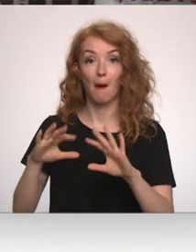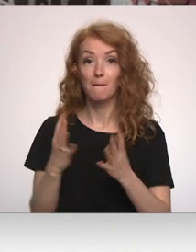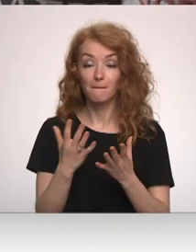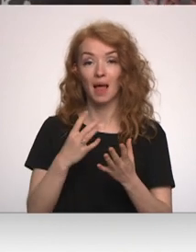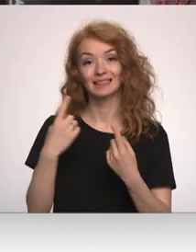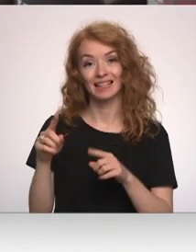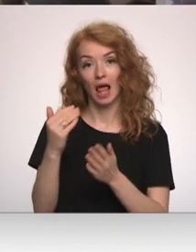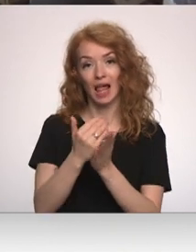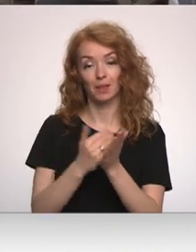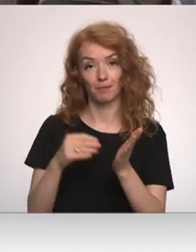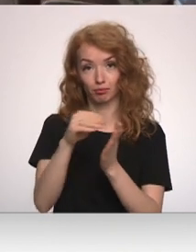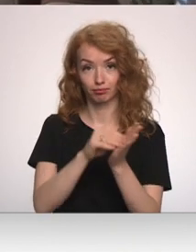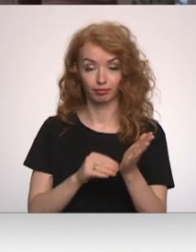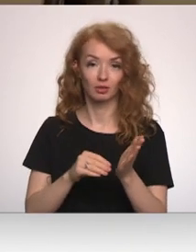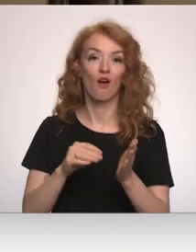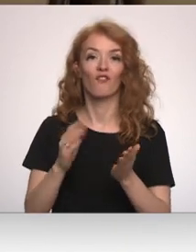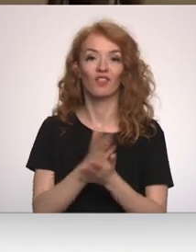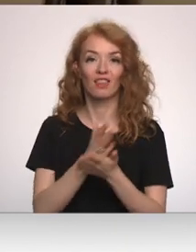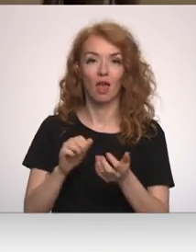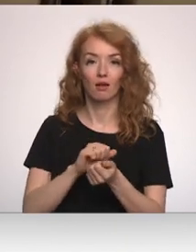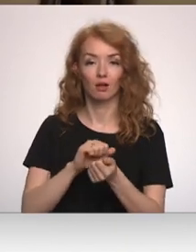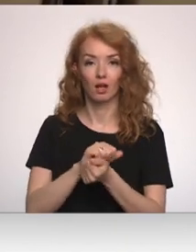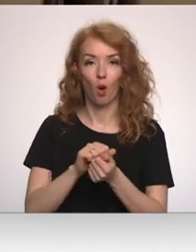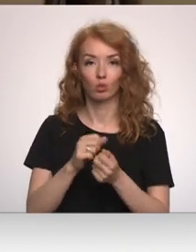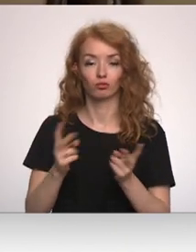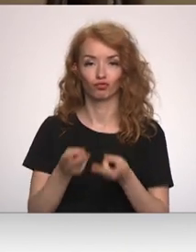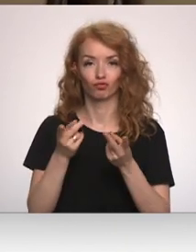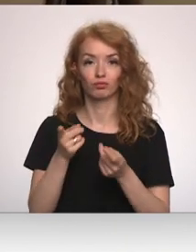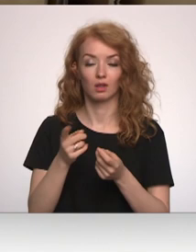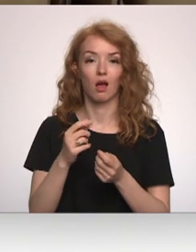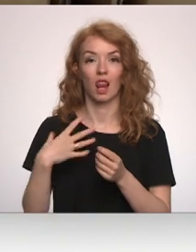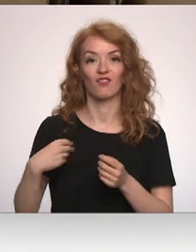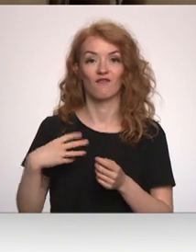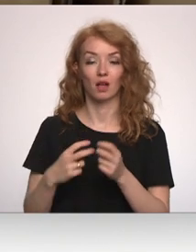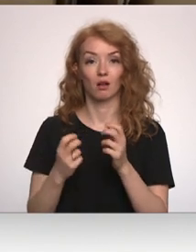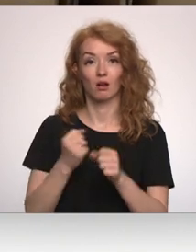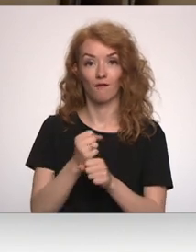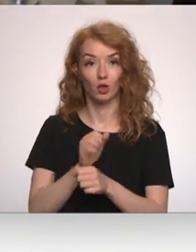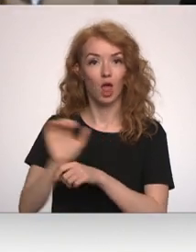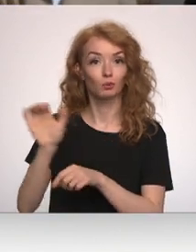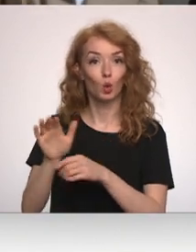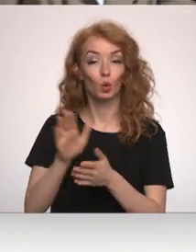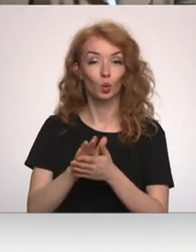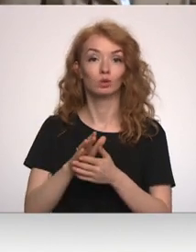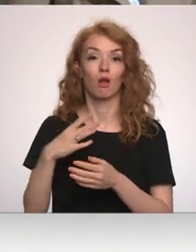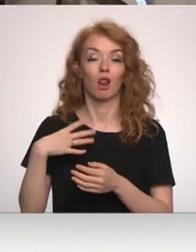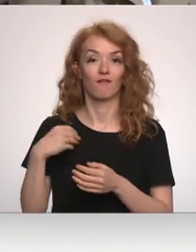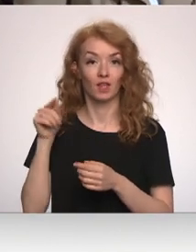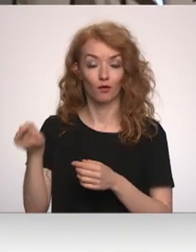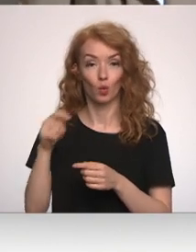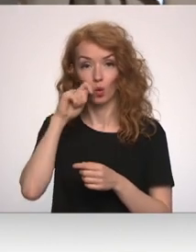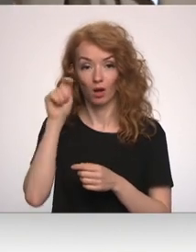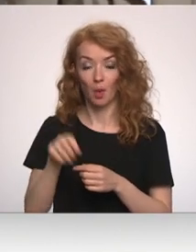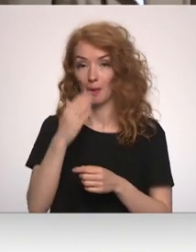pēc citas receptas gatavoto vidē grauzdēto maltoļu vivas kafiju joprojām eksportē uz Ukrainu. Nesen fabrika apmeklēja Ukrainas